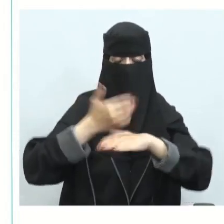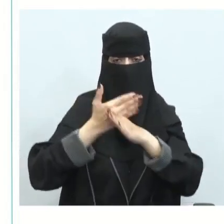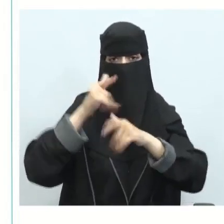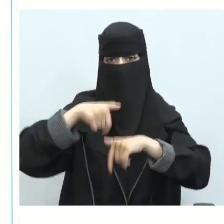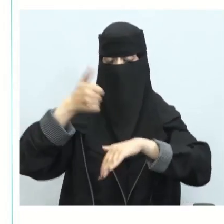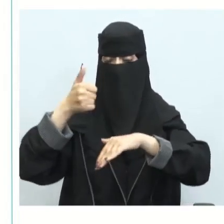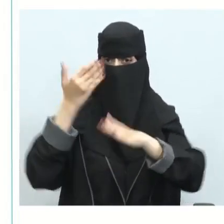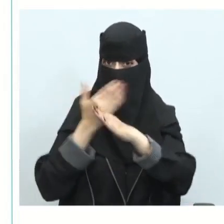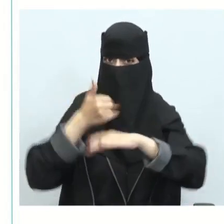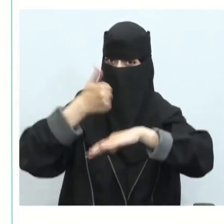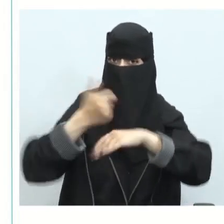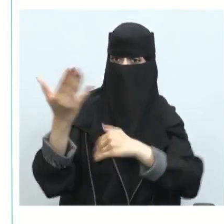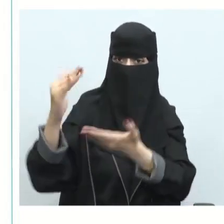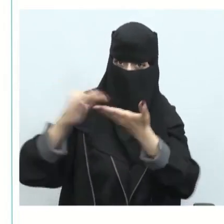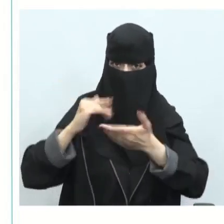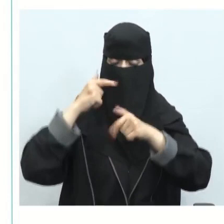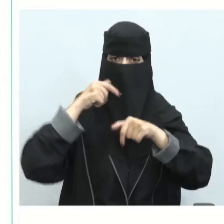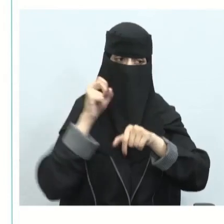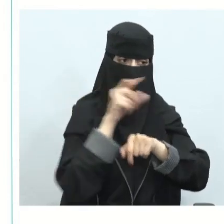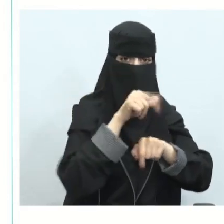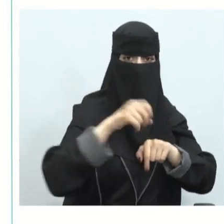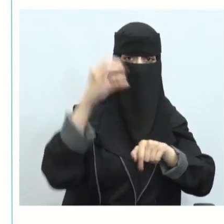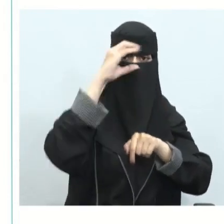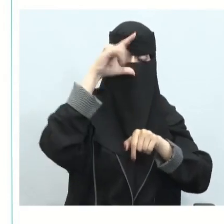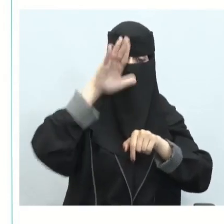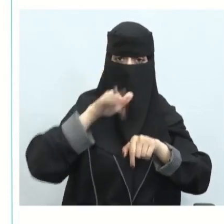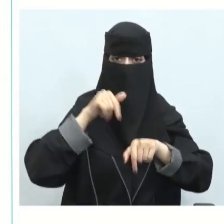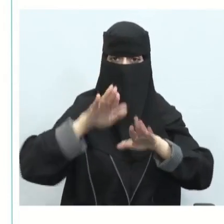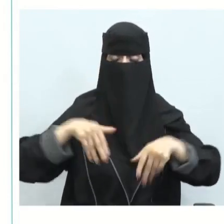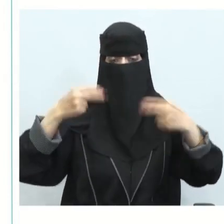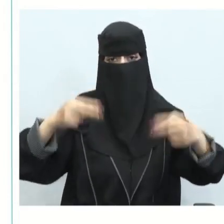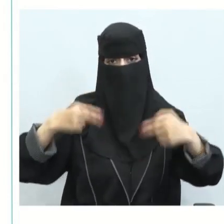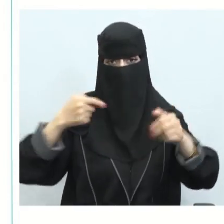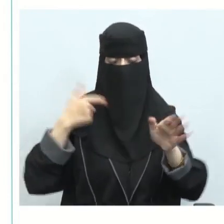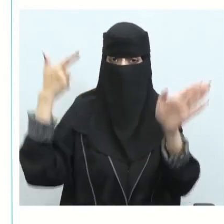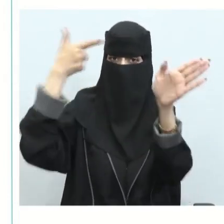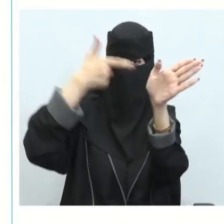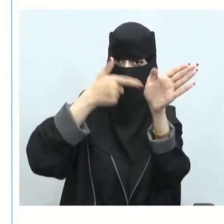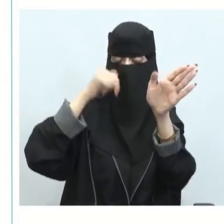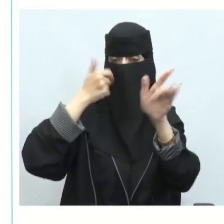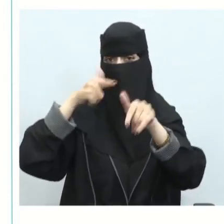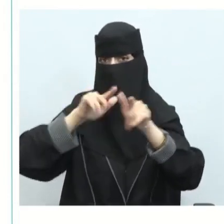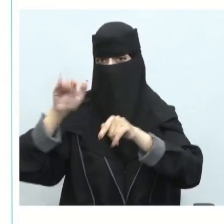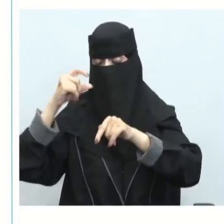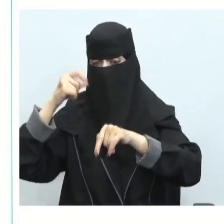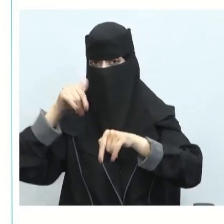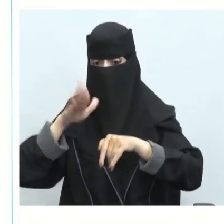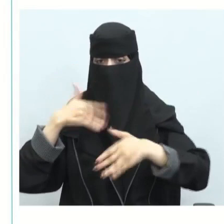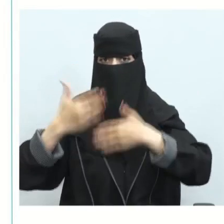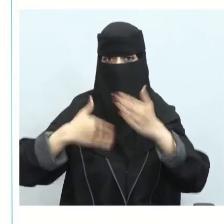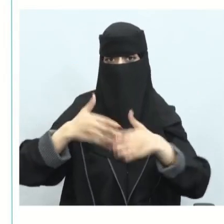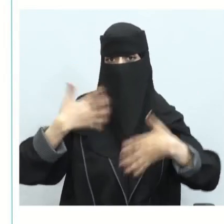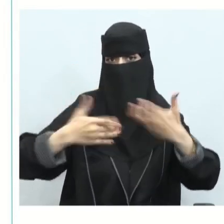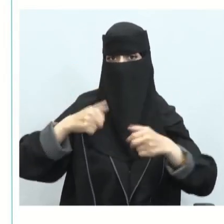المساهمة في انبعاثات الكربون للفعالية حيث نستخدم مثلا الديزل أو نستخدم البنزين أو نستخدم الطاقة